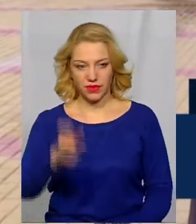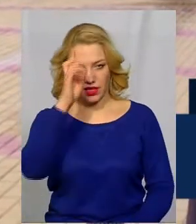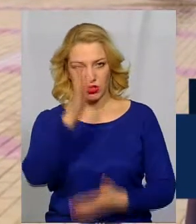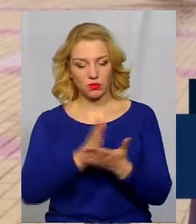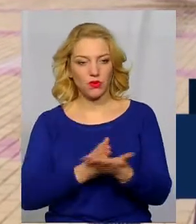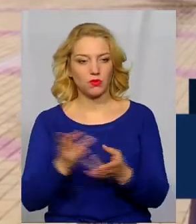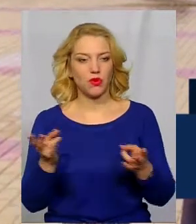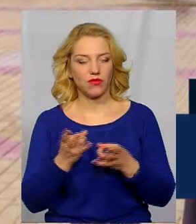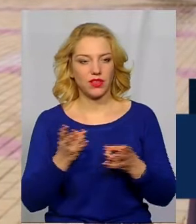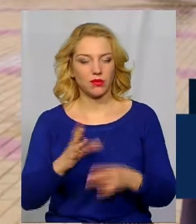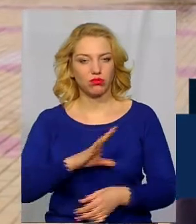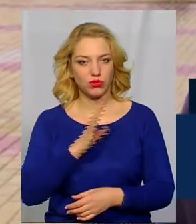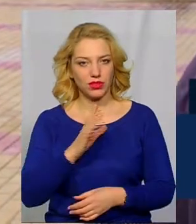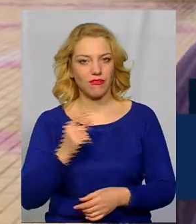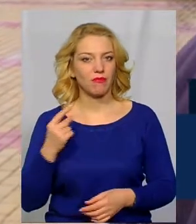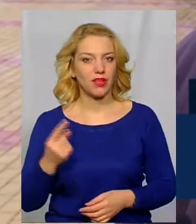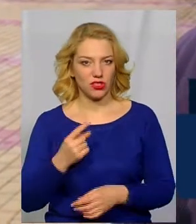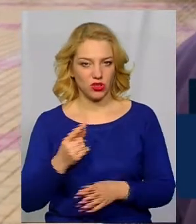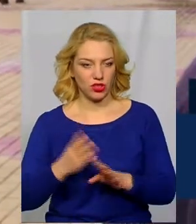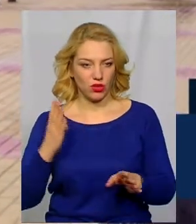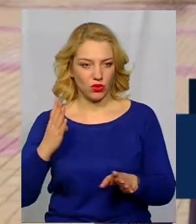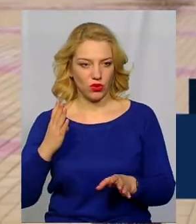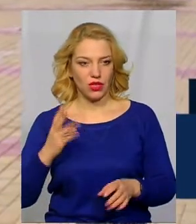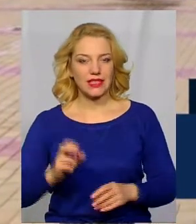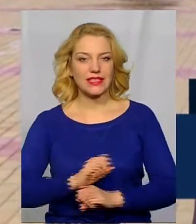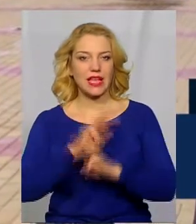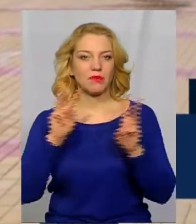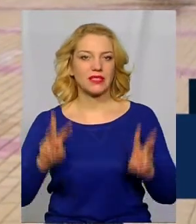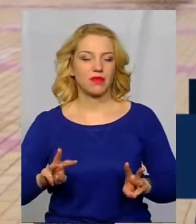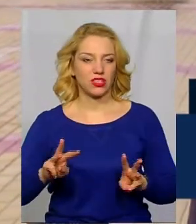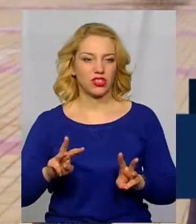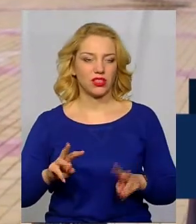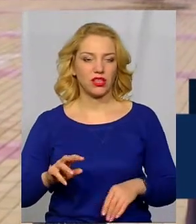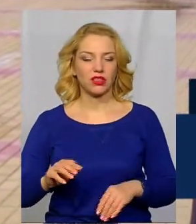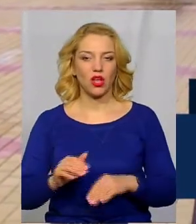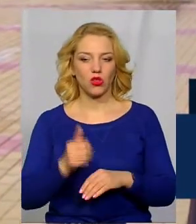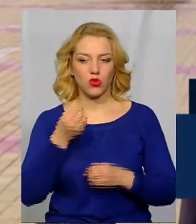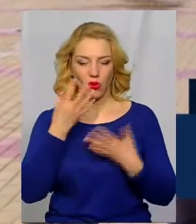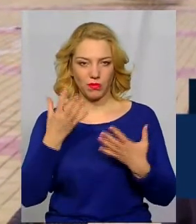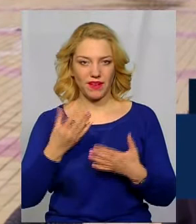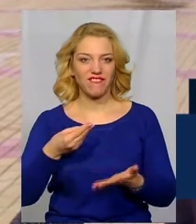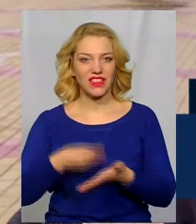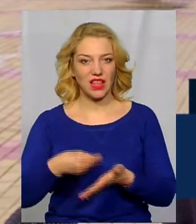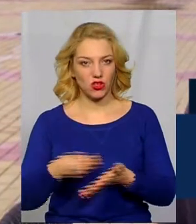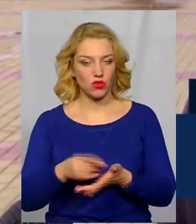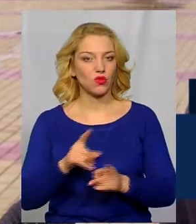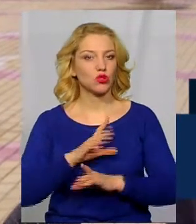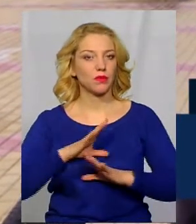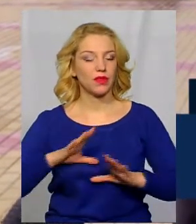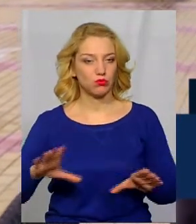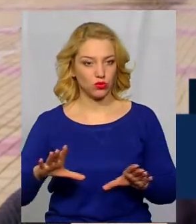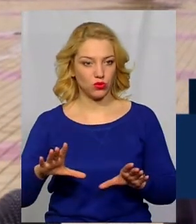повинен бути, перш за все, забезпечений добре фінансово, щоб не було